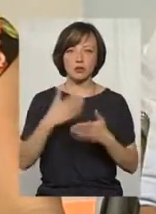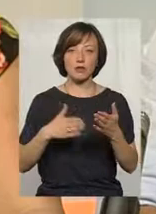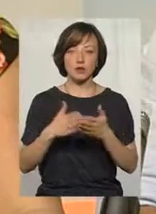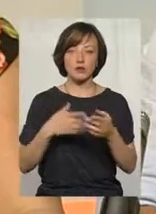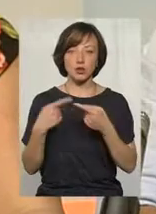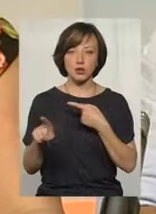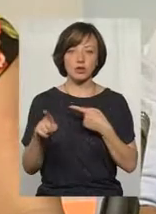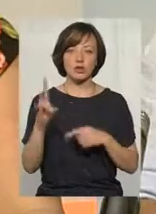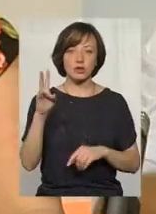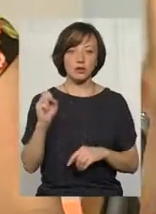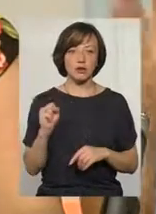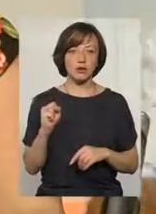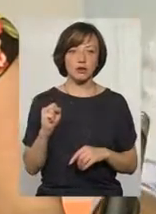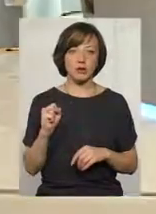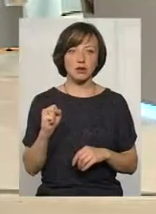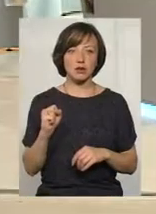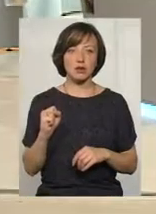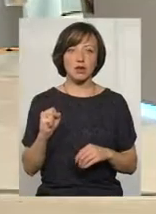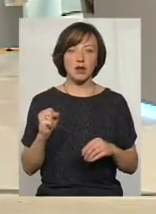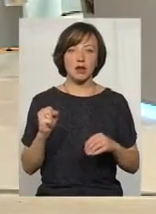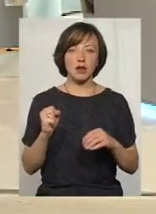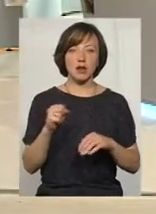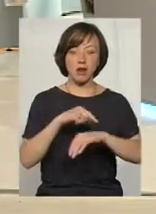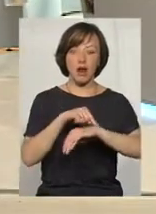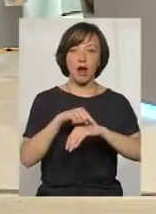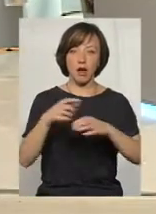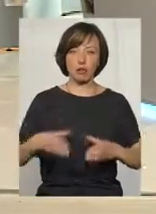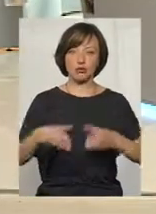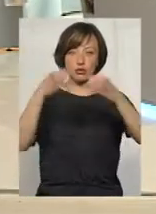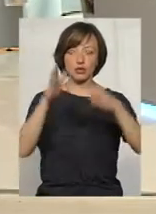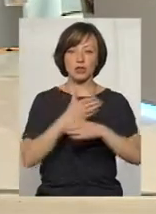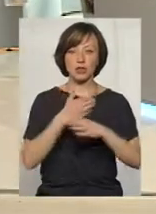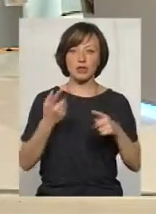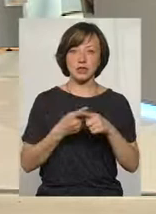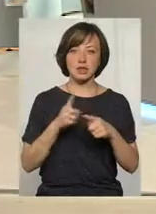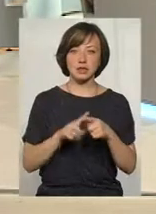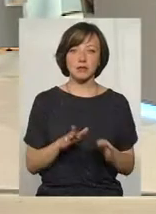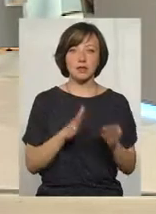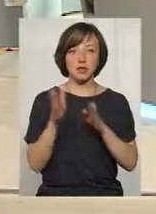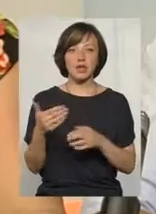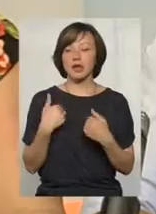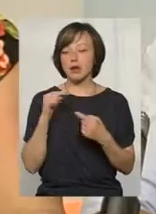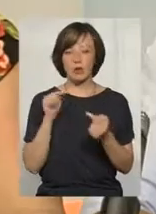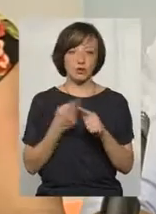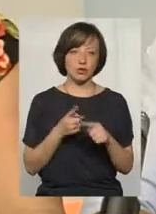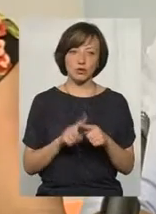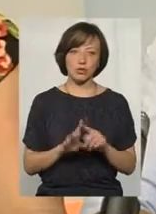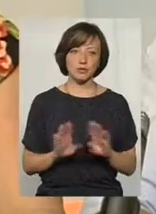інше. Саме на ратушній частині. Зараз цю виямку переносить. Я, звичайно, проти цього.